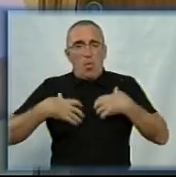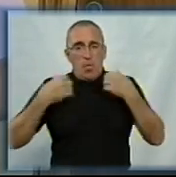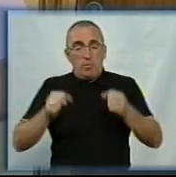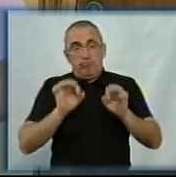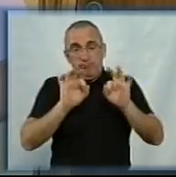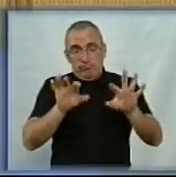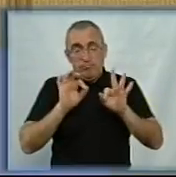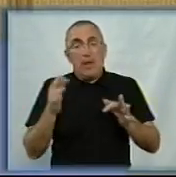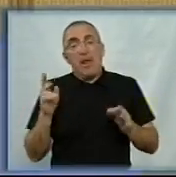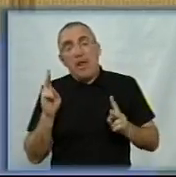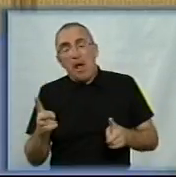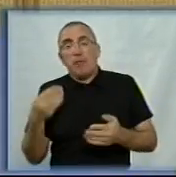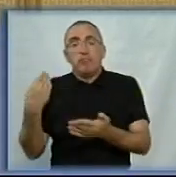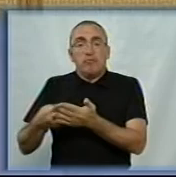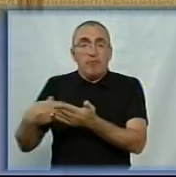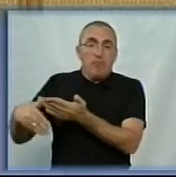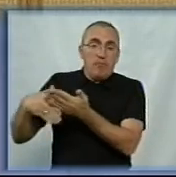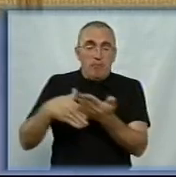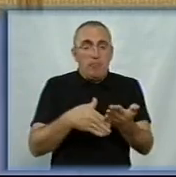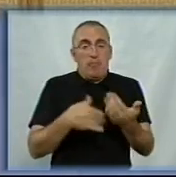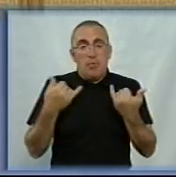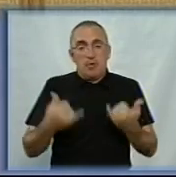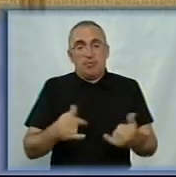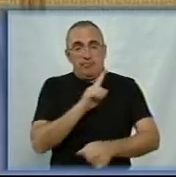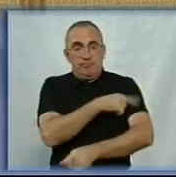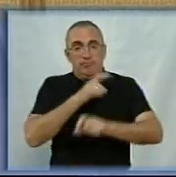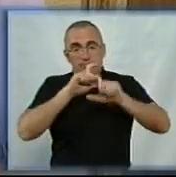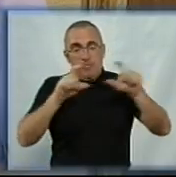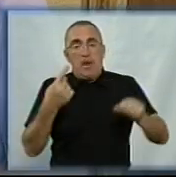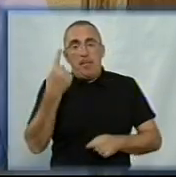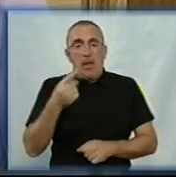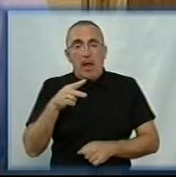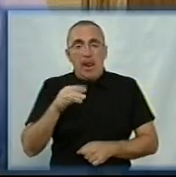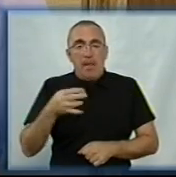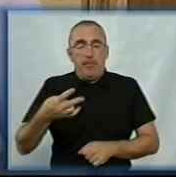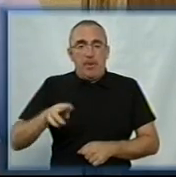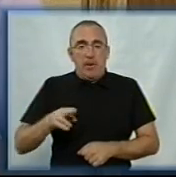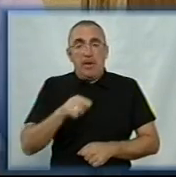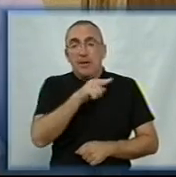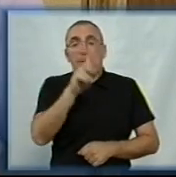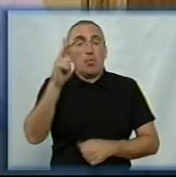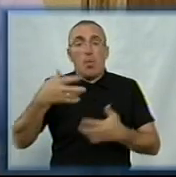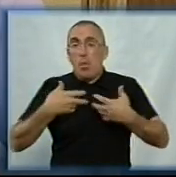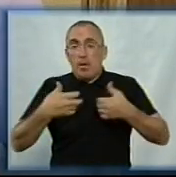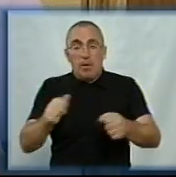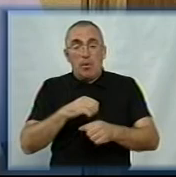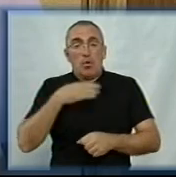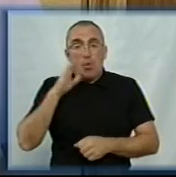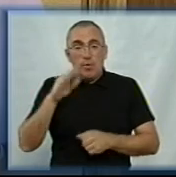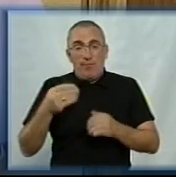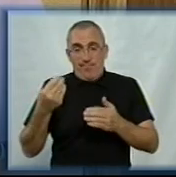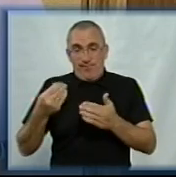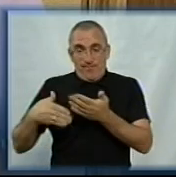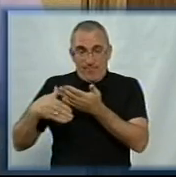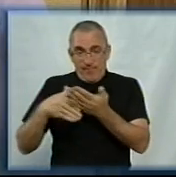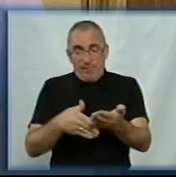розповідає, як і за чий рахунок фінансуватимуть медичні заклади з 1 липня. Ті, хто не отримав достатній фінансовий